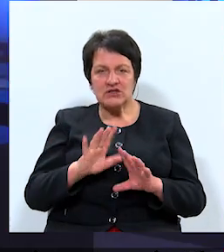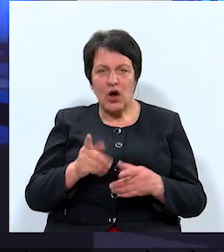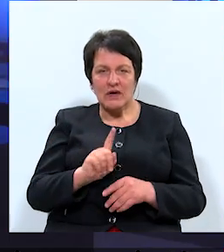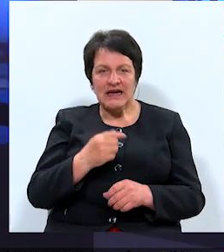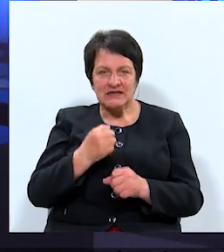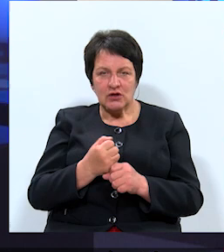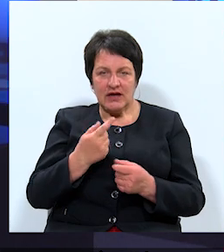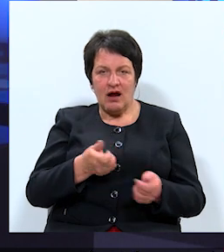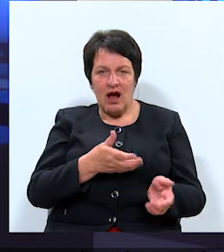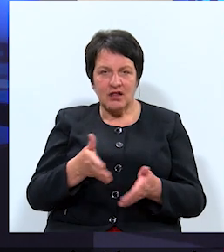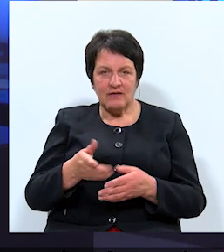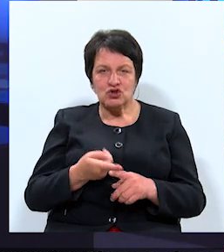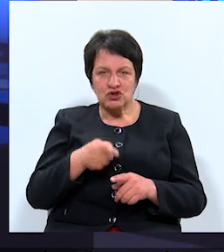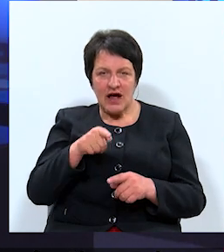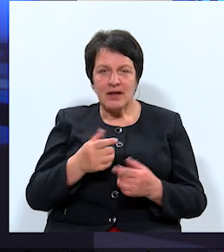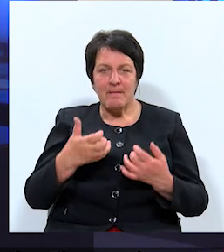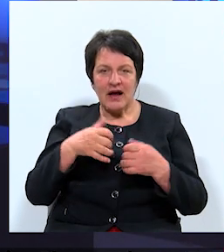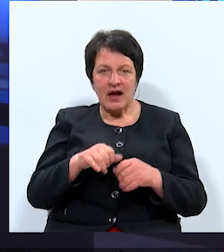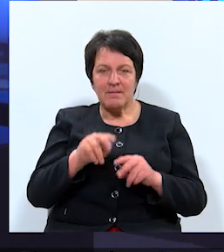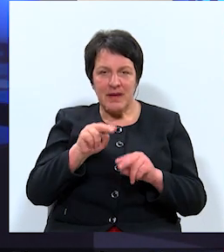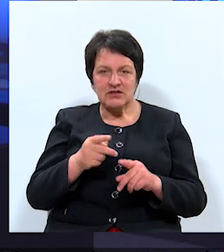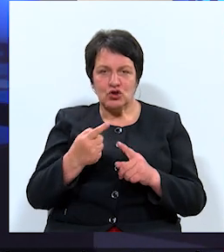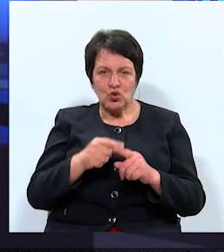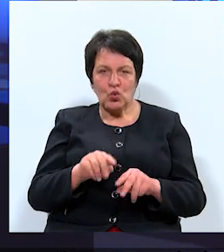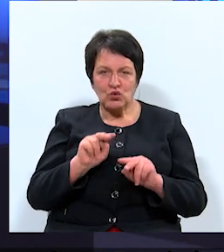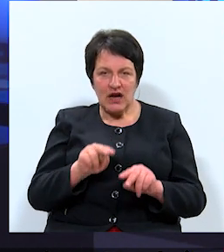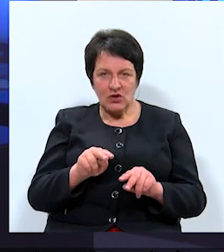gatavs šāds mehānismas pieskatīšanai un uzraudzībai?